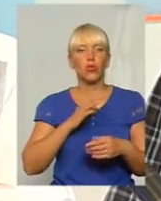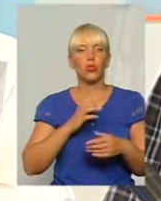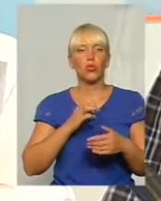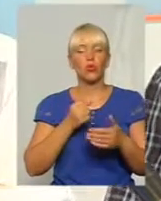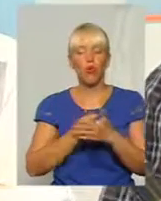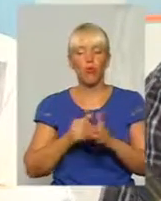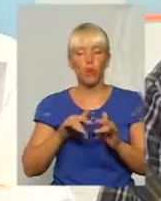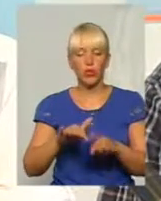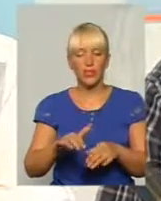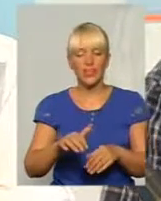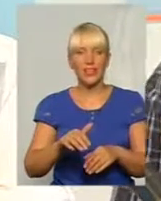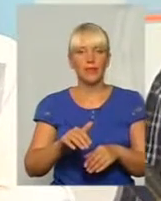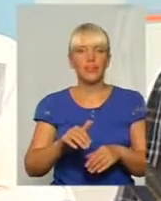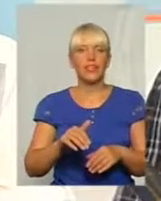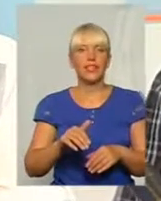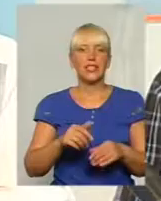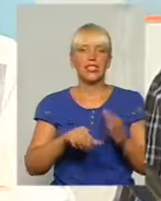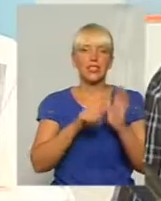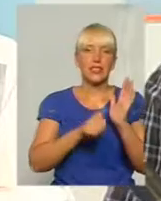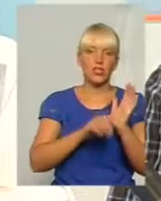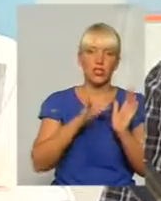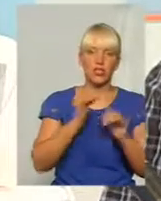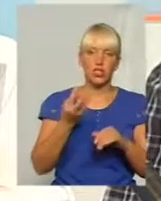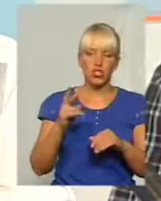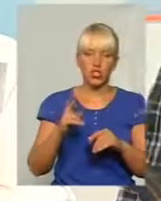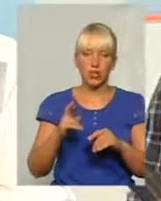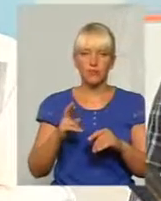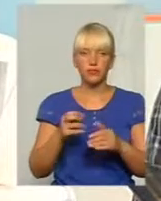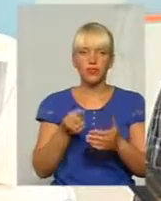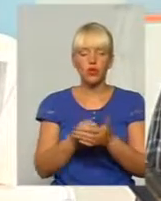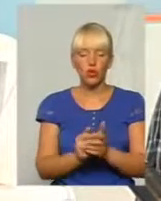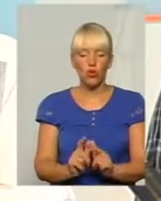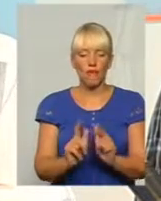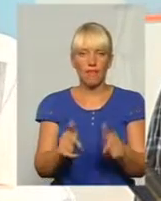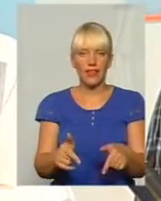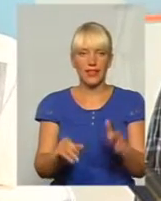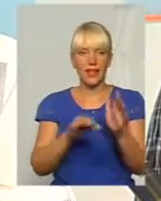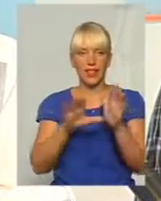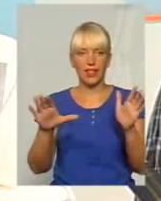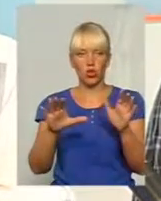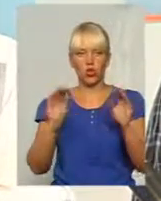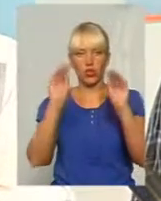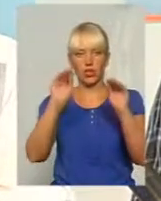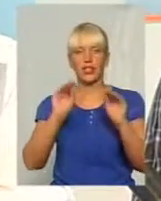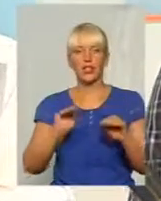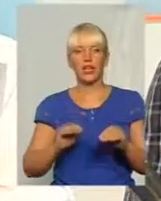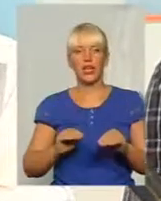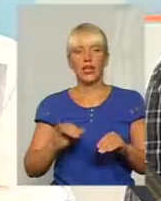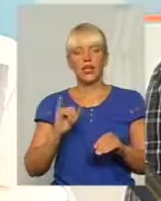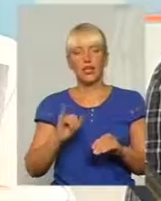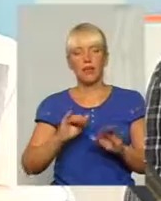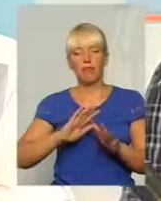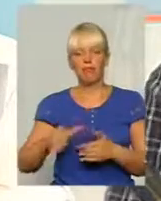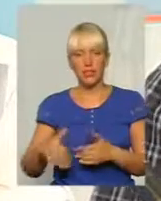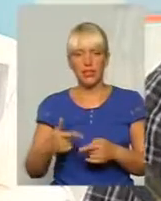січня і після. В нас десь воно також. До введення електронних декларацій «Живе країна» і